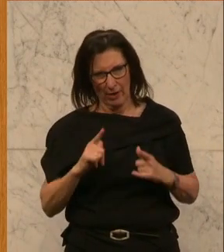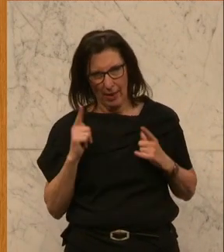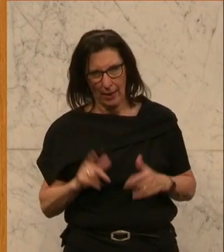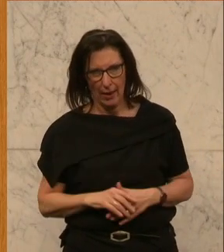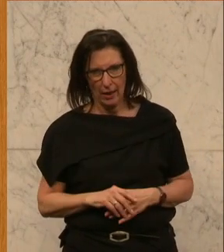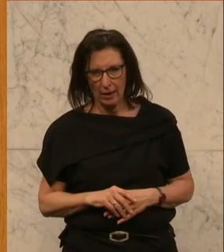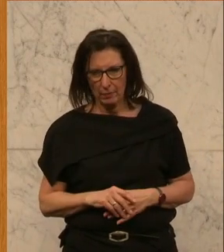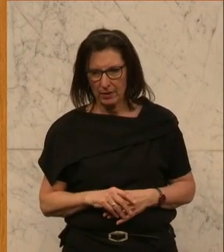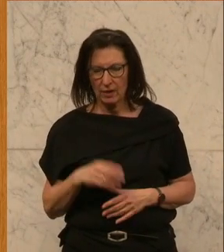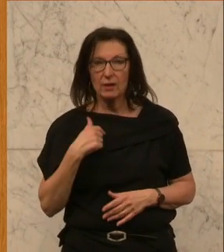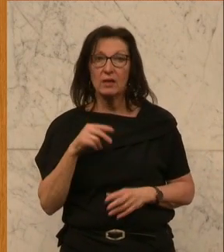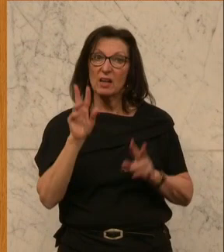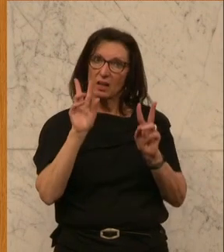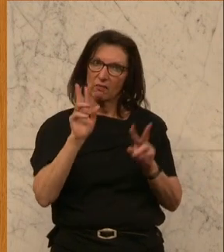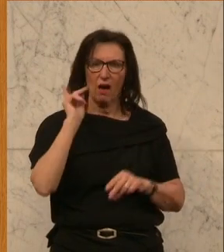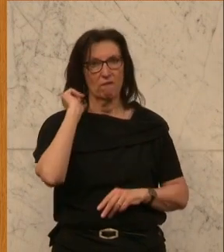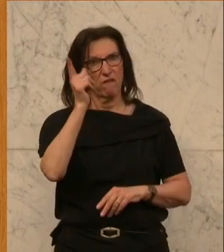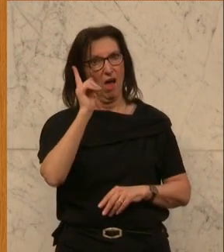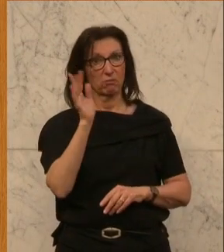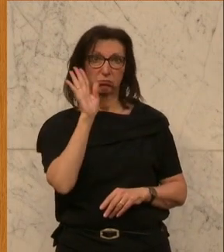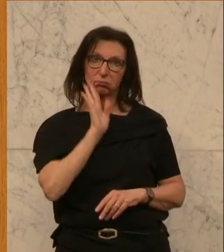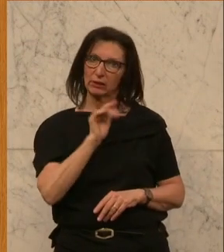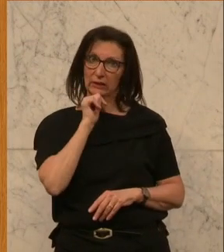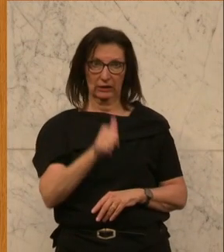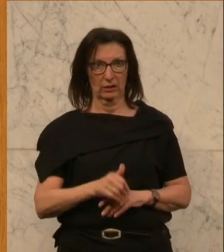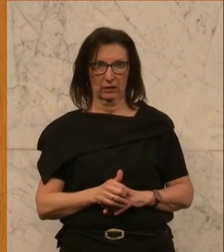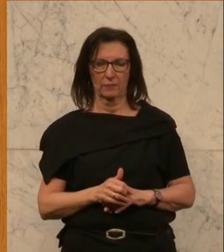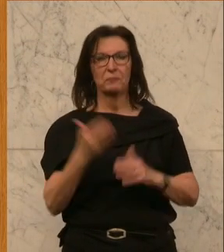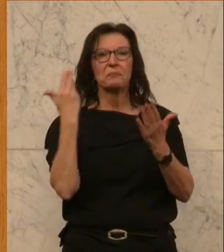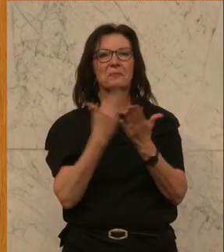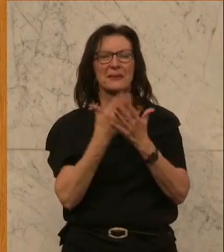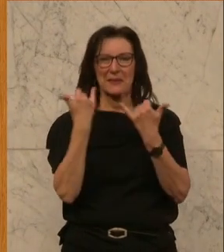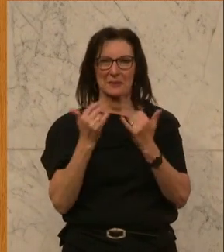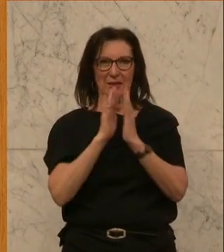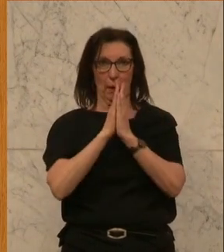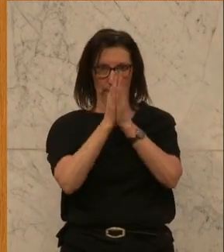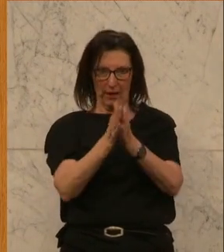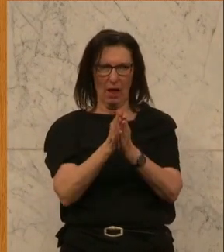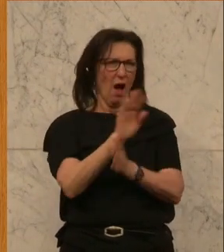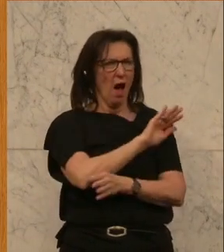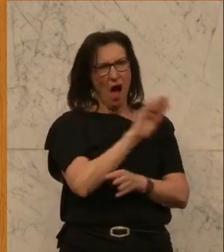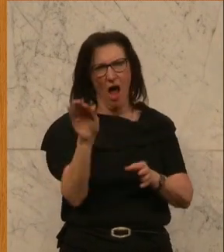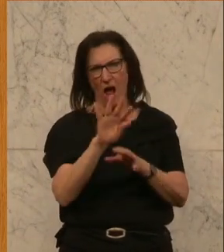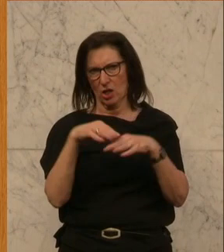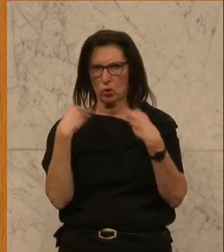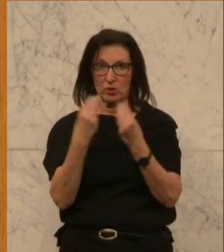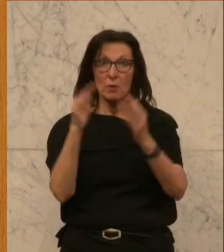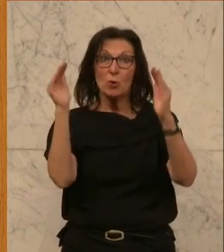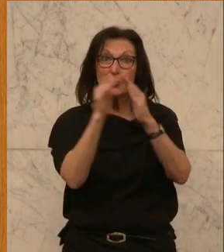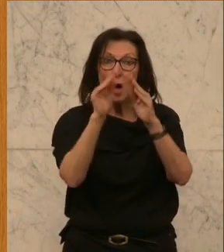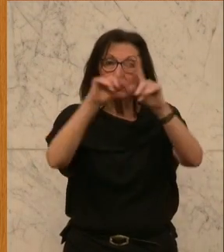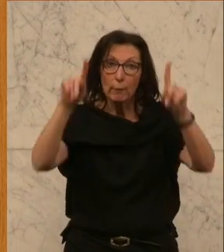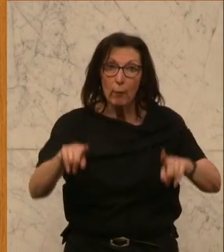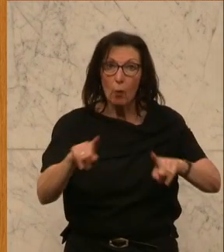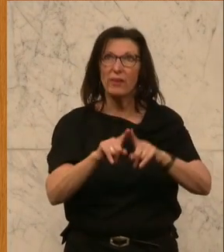wirklich eindringlich davor warnen. Darum bitte ich Sie auch alle gemeinsam zu Hause vor den Bildschirmen, hier